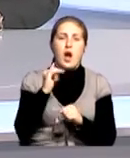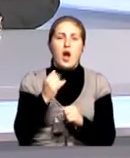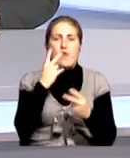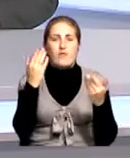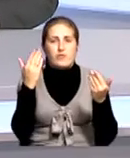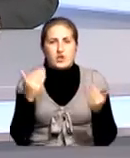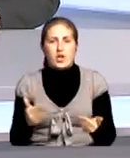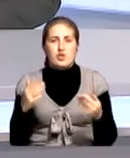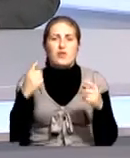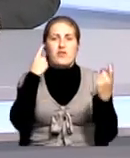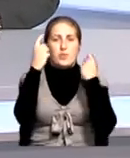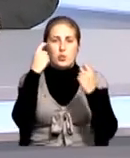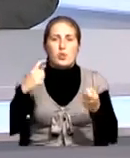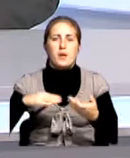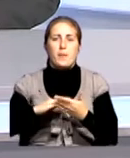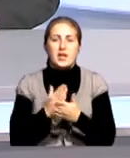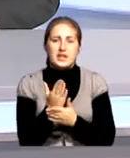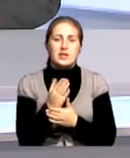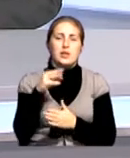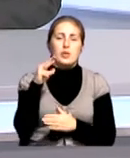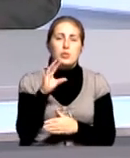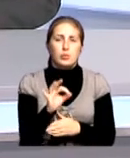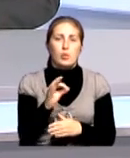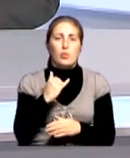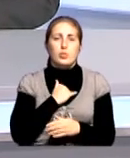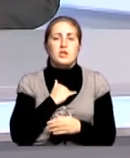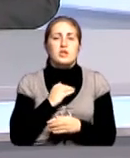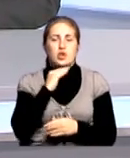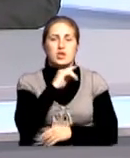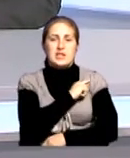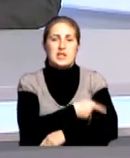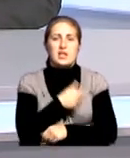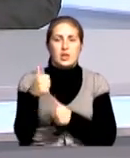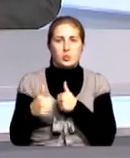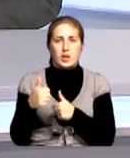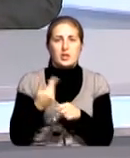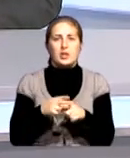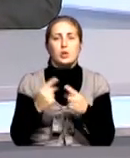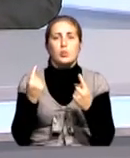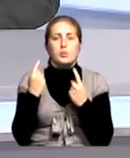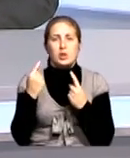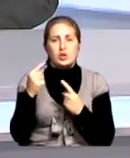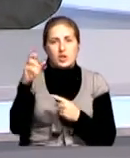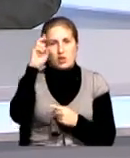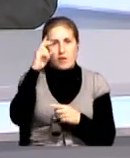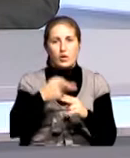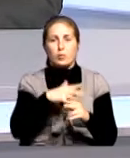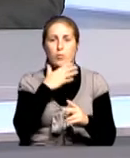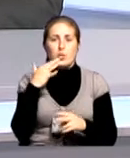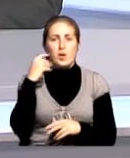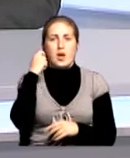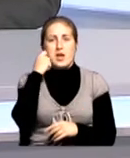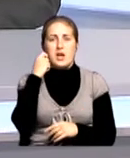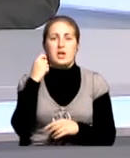информационной политике, то, безусловно, у нас достаточно сильные конкуренты. То есть это крупнейшие державы, которые много лет наращивали